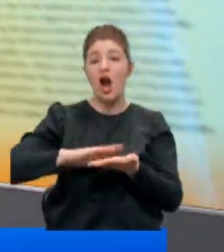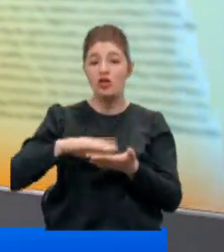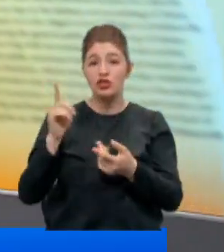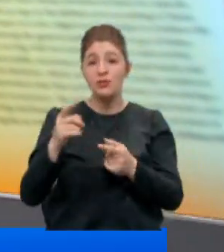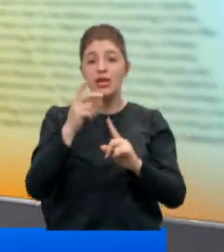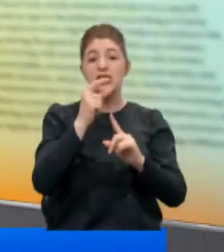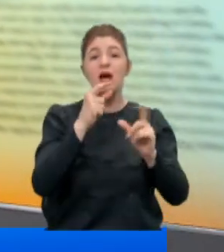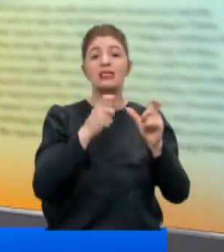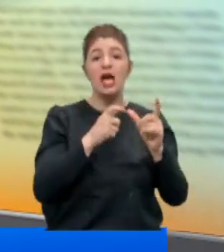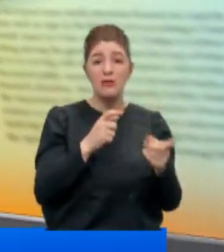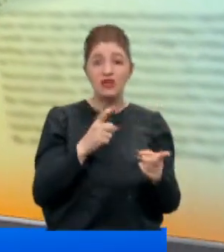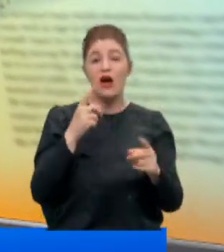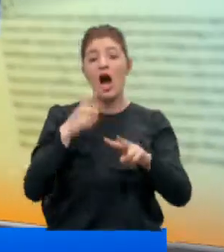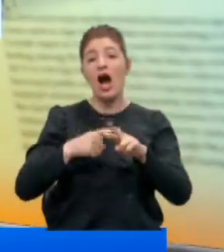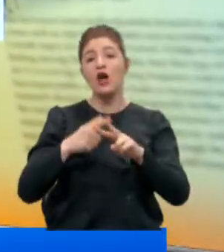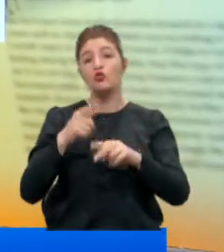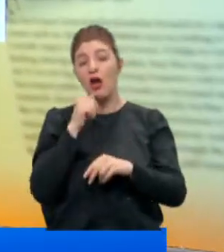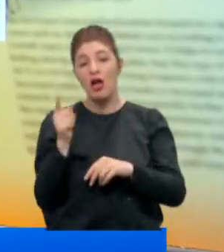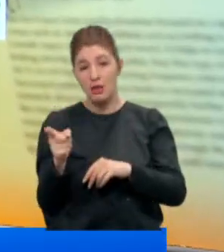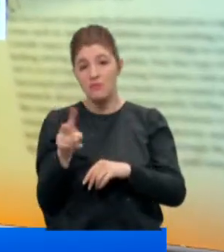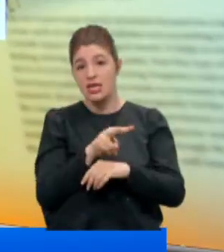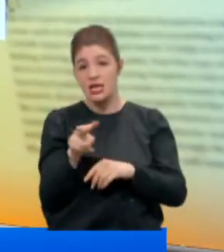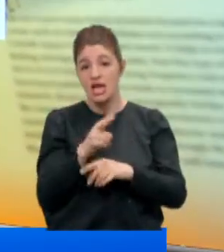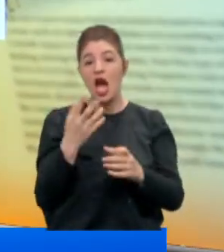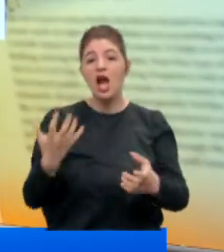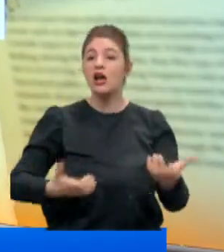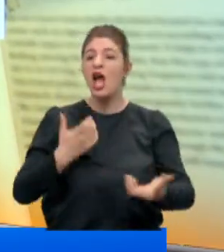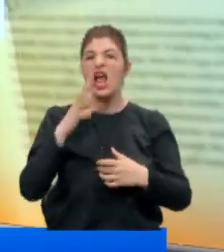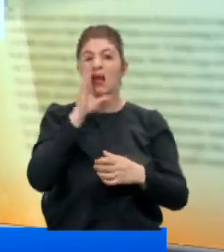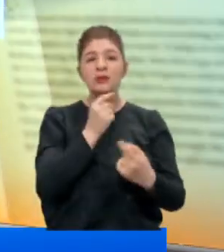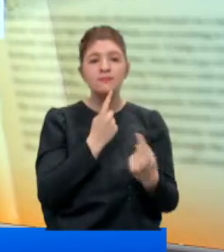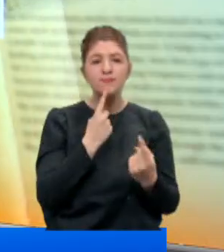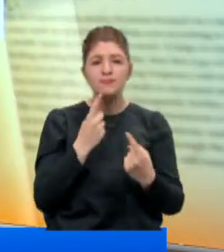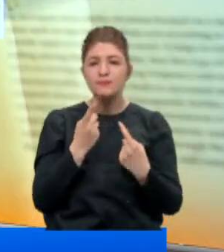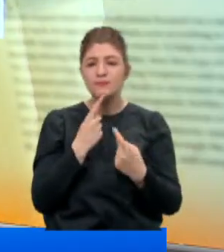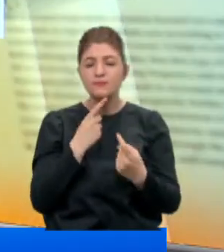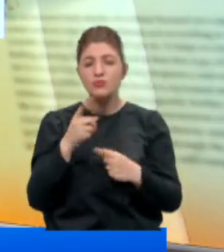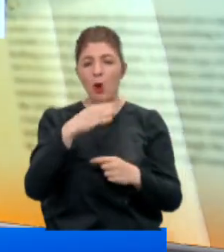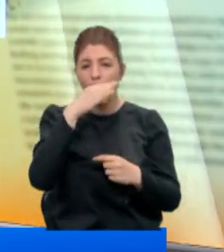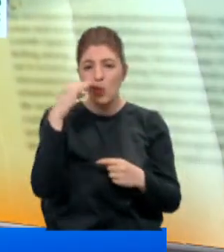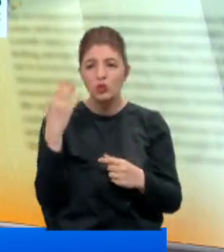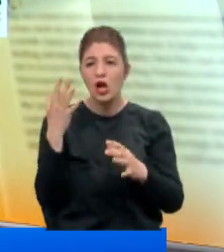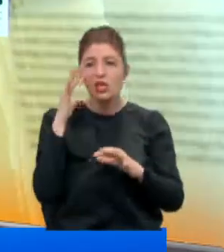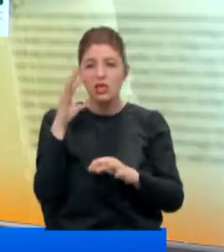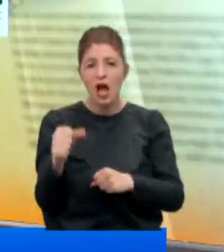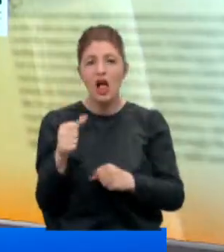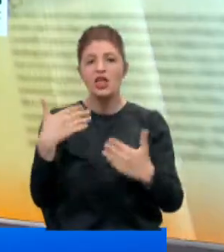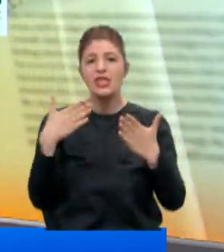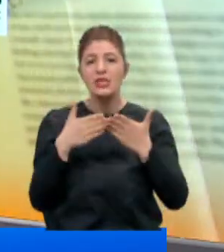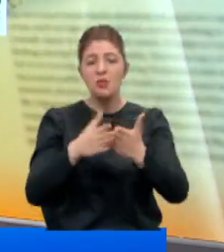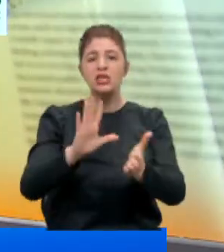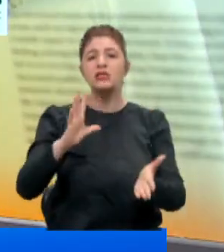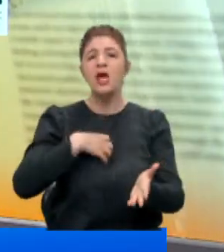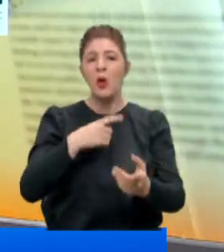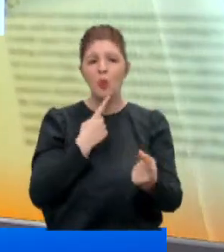İsmail Saymaz ve Aytunç Erkin kaynaklarıyla da konuşarak bu uyuşturucunun yakalandığı geminin